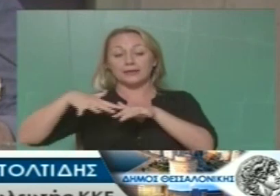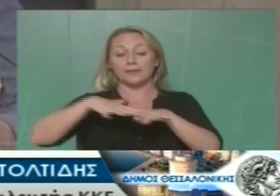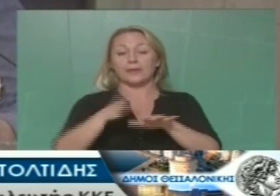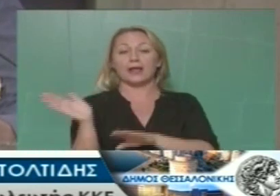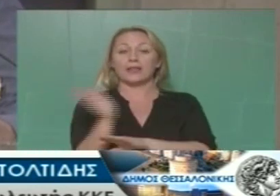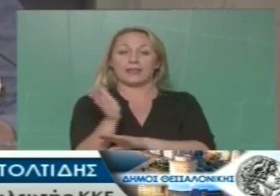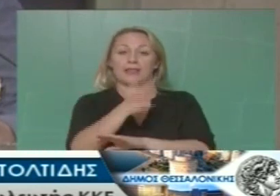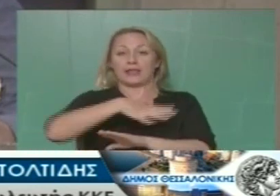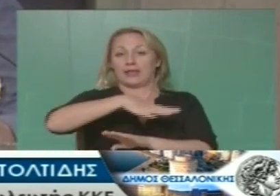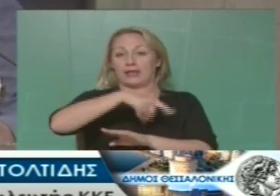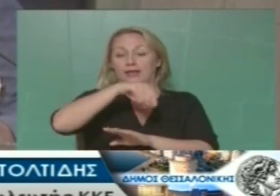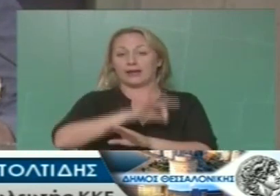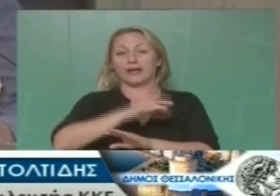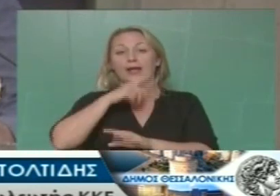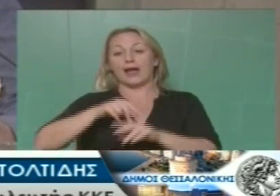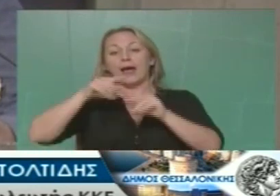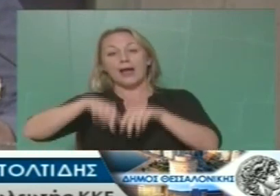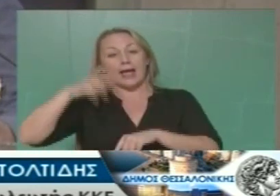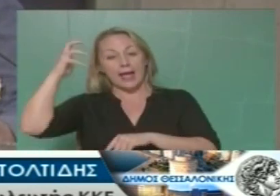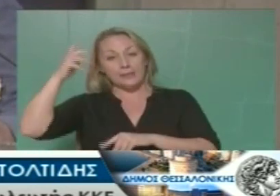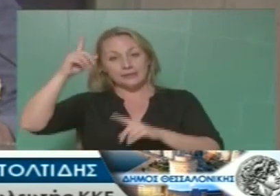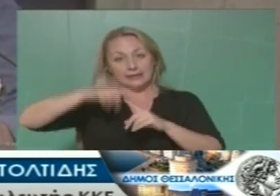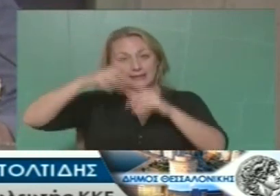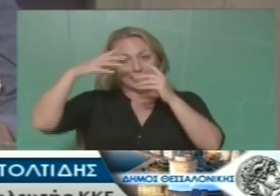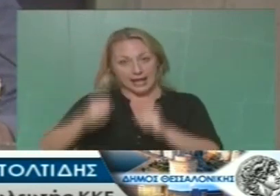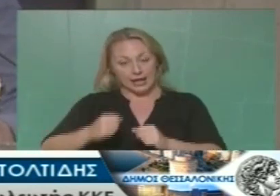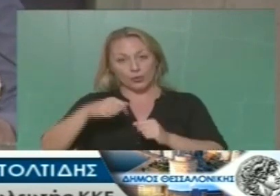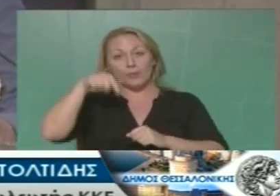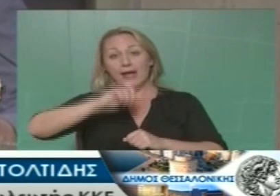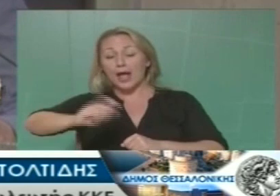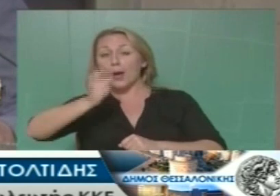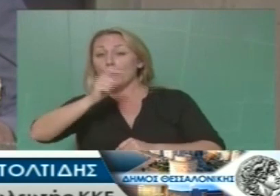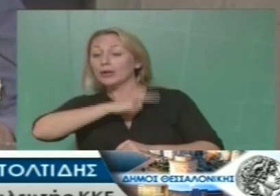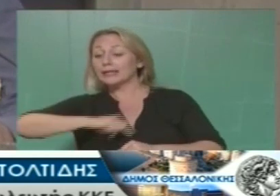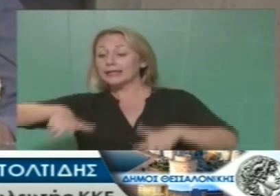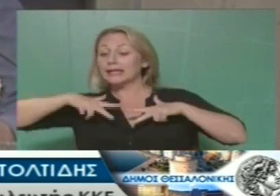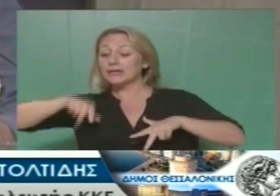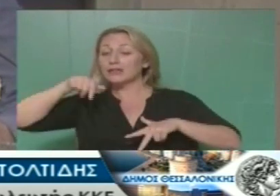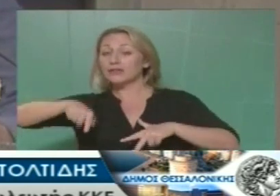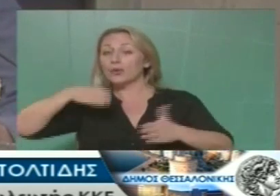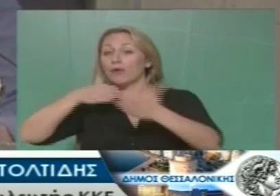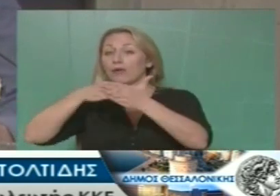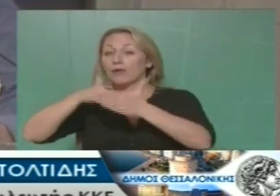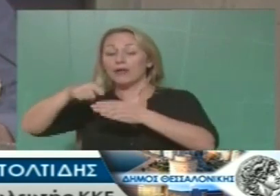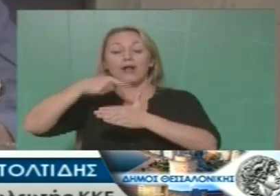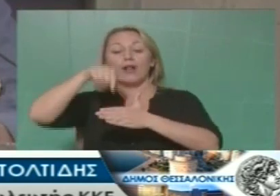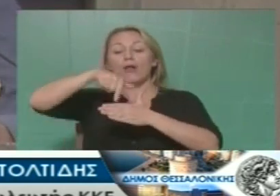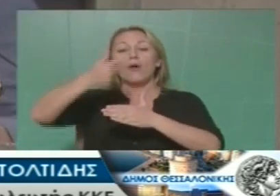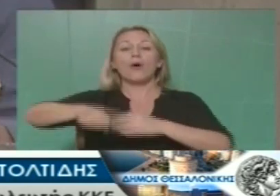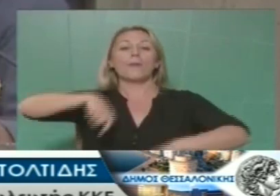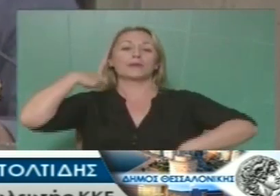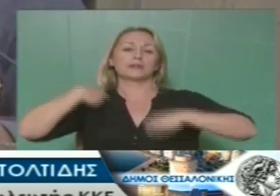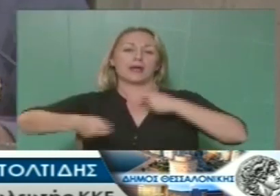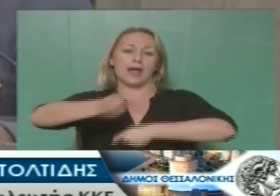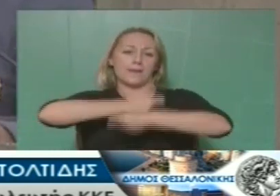συνοικίες οι επιστήμοι και οι τεχνικοί υπάρχουν η πολιτική βούληση των κυβερνήσεων είναι αυτή που σταματά στα επιχειρηματικά συμφέροντα ως Κομμουνιστικό Κόμμα